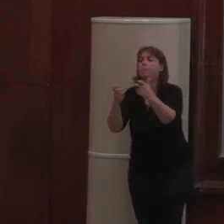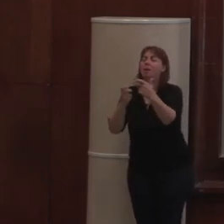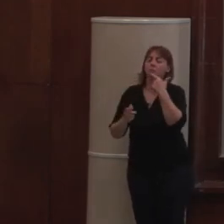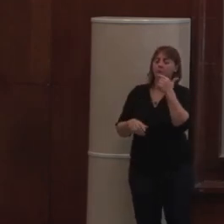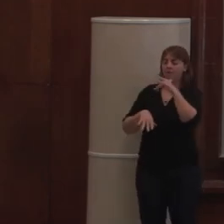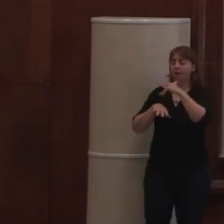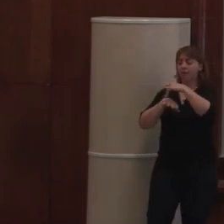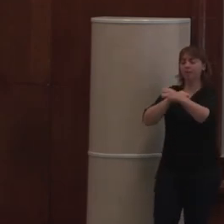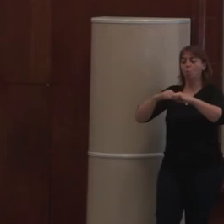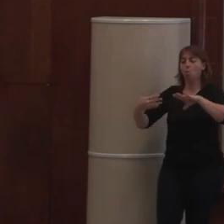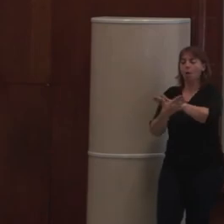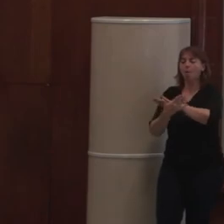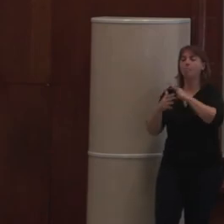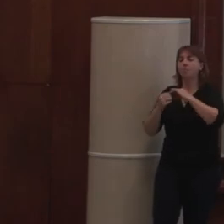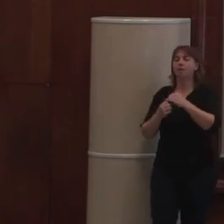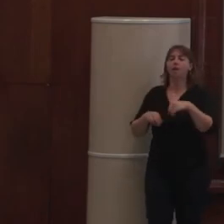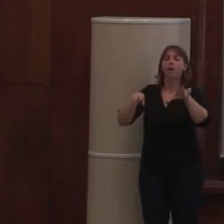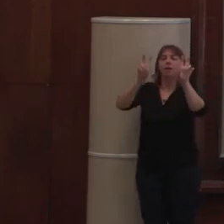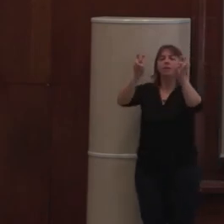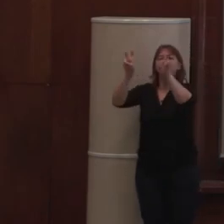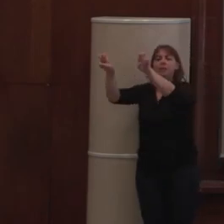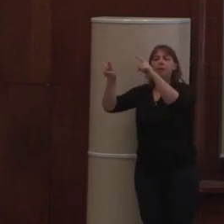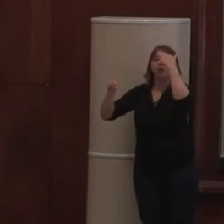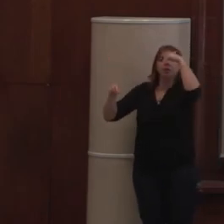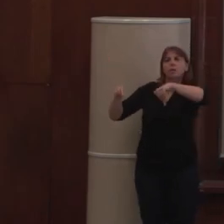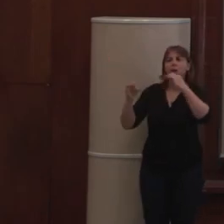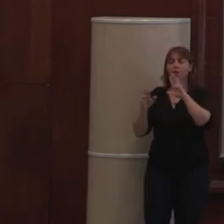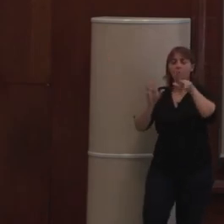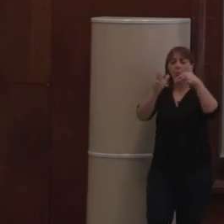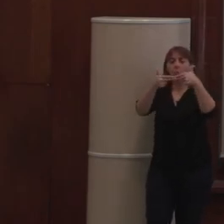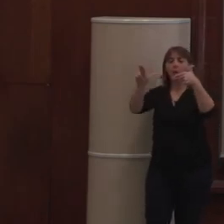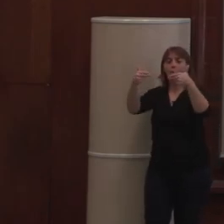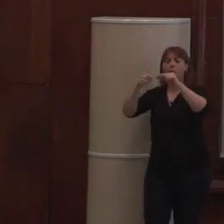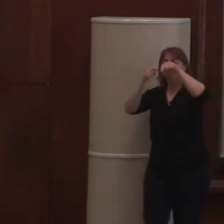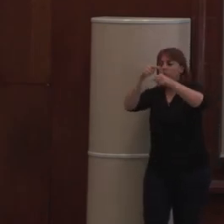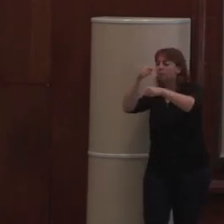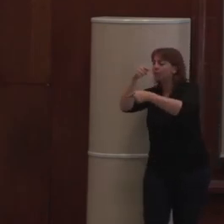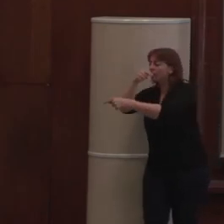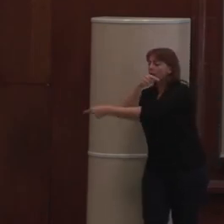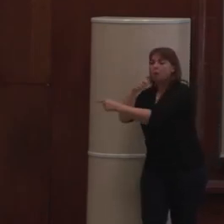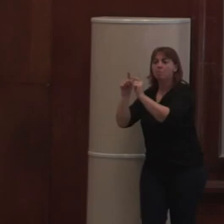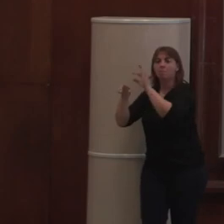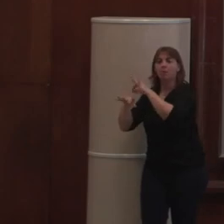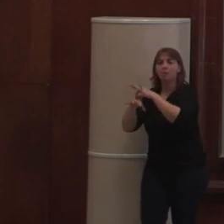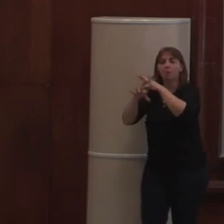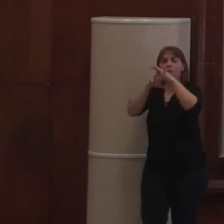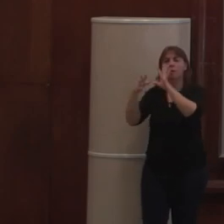vous avez sous le titre en général où est-ce que vous en êtes dans les différentes rubriques. Comme ça, vous pouvez remonter dans la hiérarchie. Ça a l'air bête.